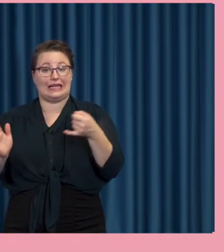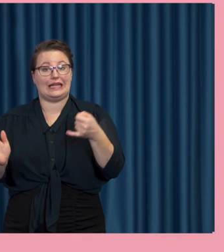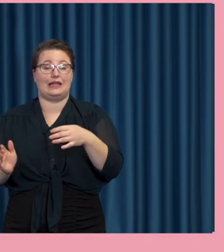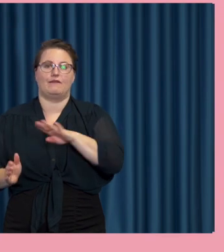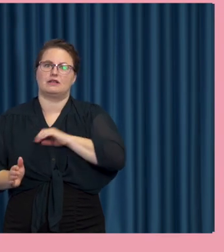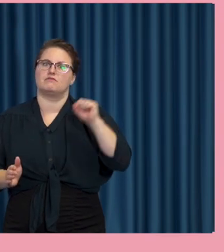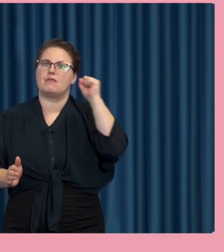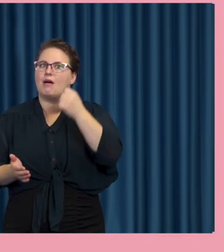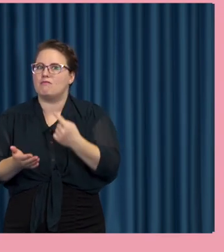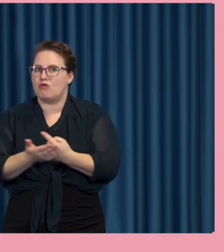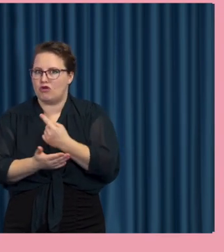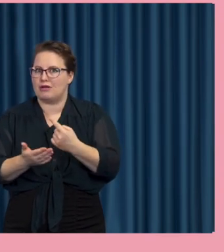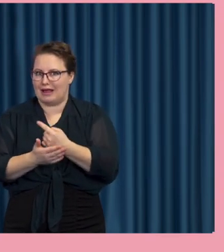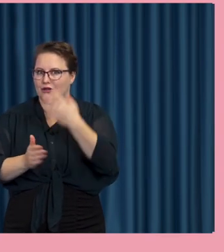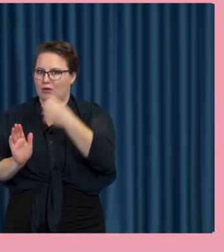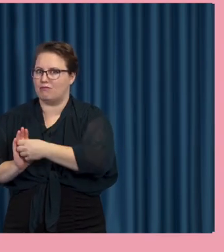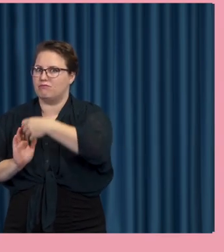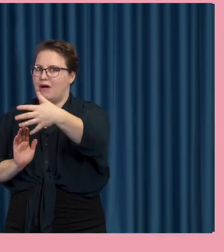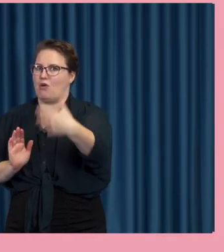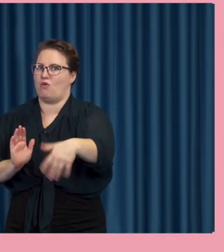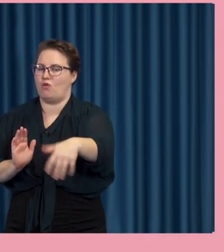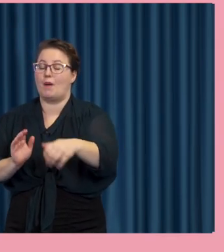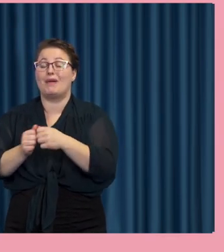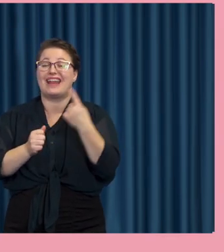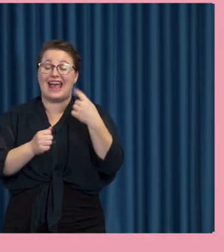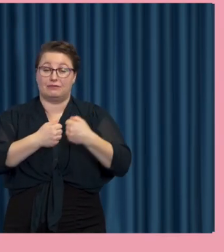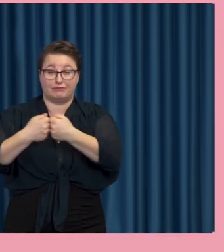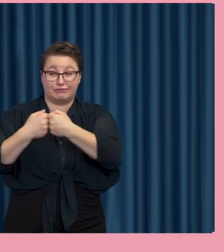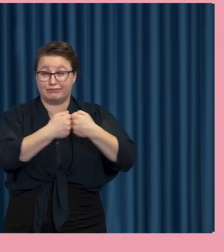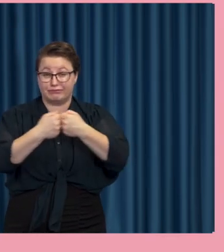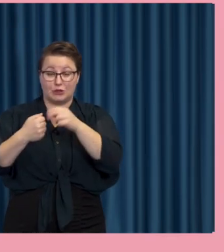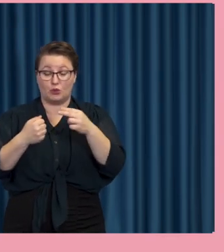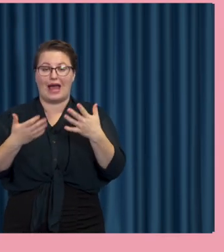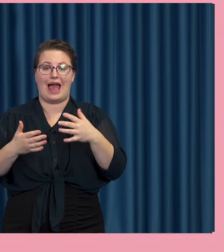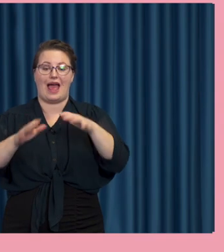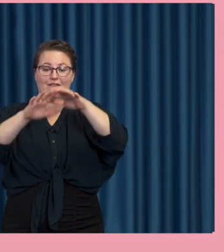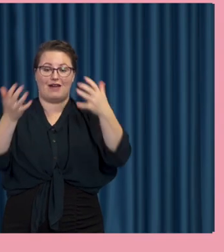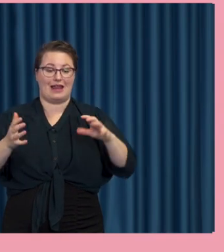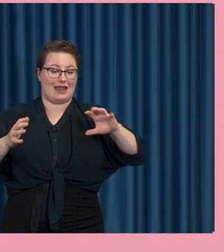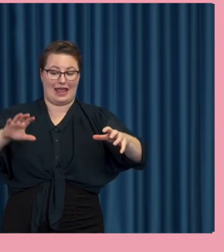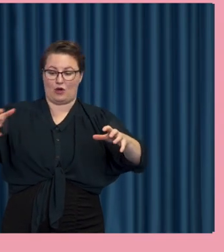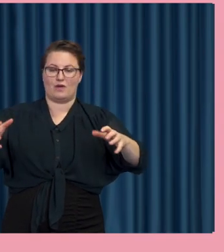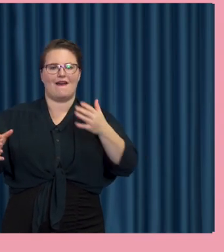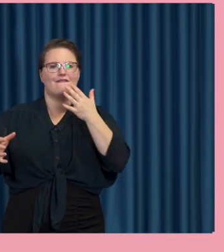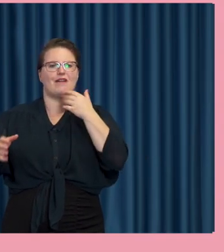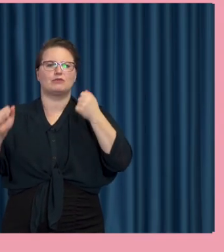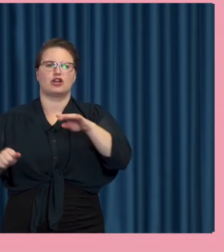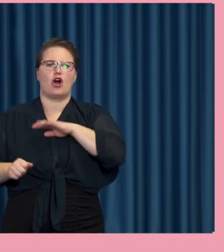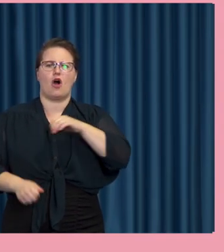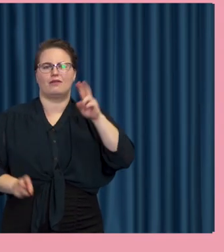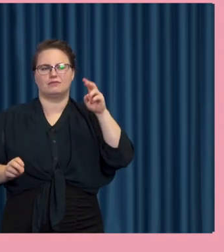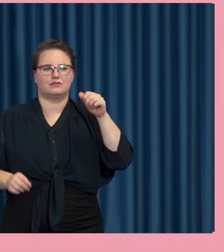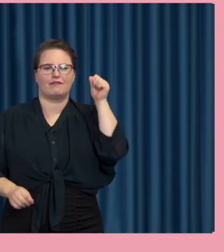potential till en massa saker. Så jag tror att en av frågorna som redan pågår i en brottningsmatch är ju mellan de olika regionerna i världen. Vem ska liksom ha de